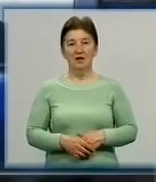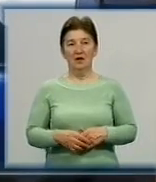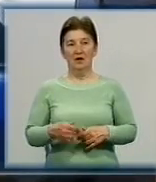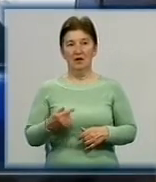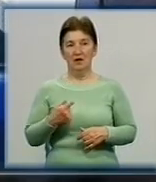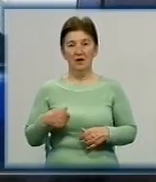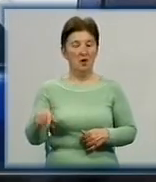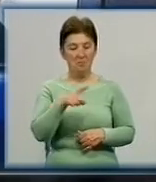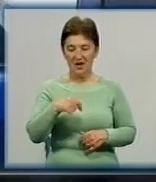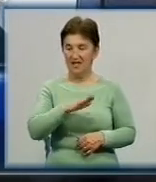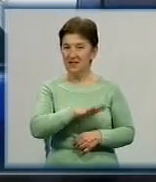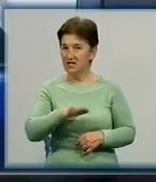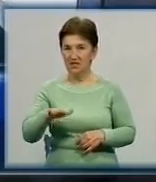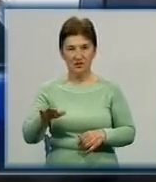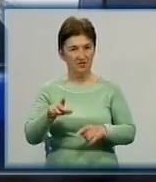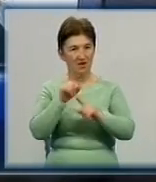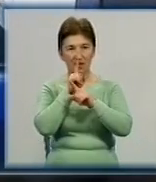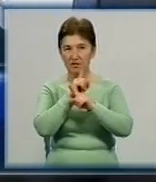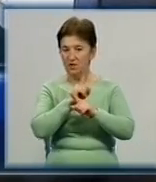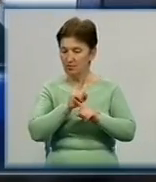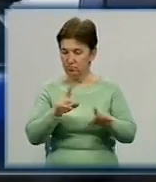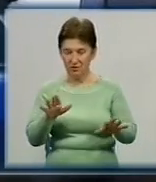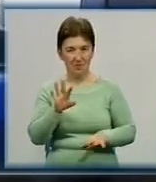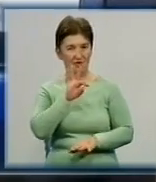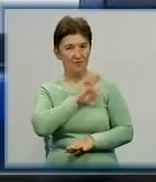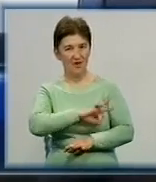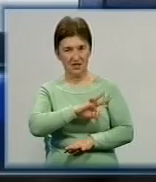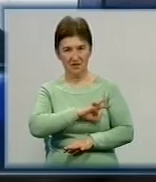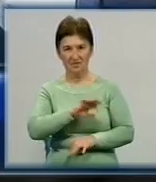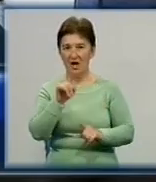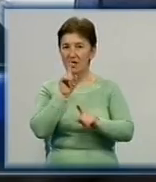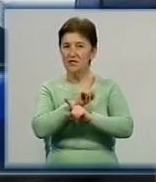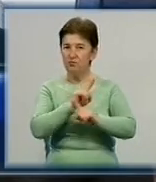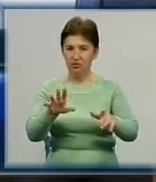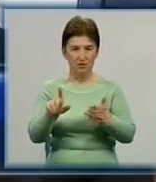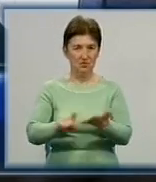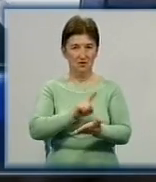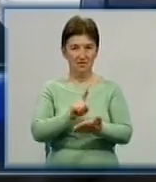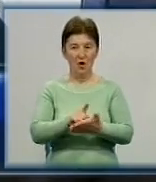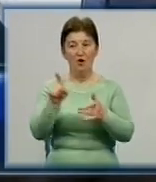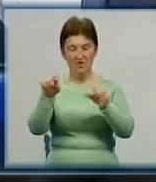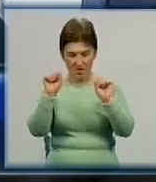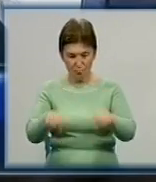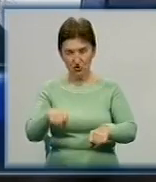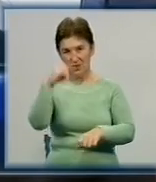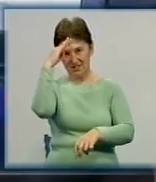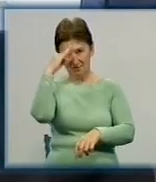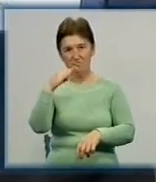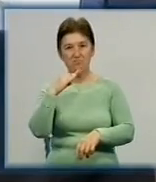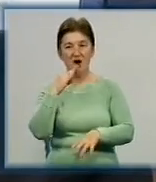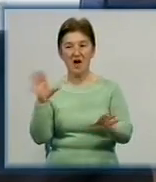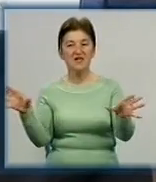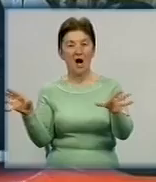будемо використовувати в живих коридорах, тобто не будемо зобов'язувати. А вони можуть з батьками прийти і вшанувати